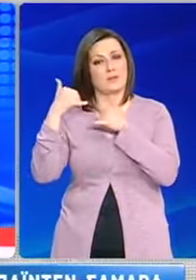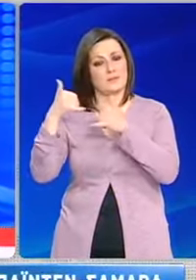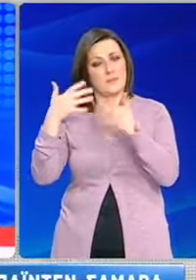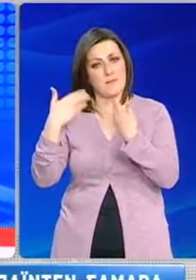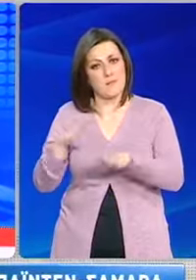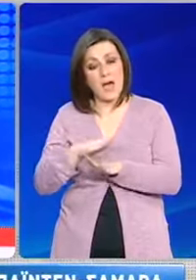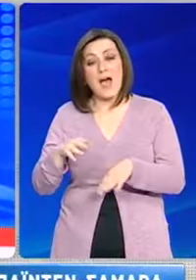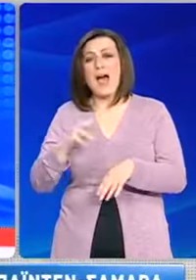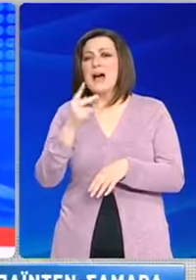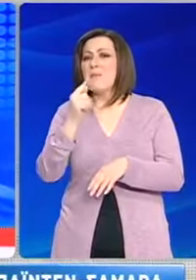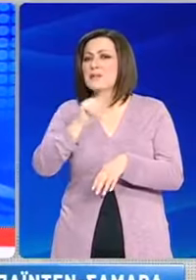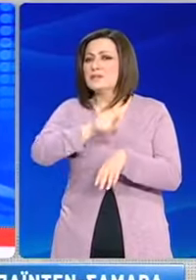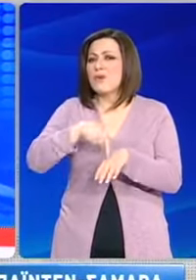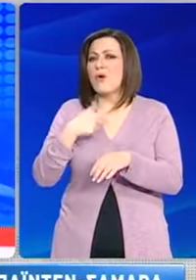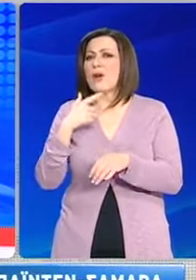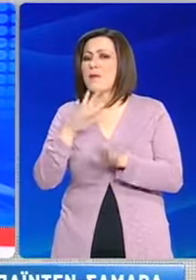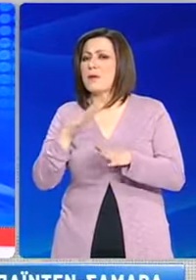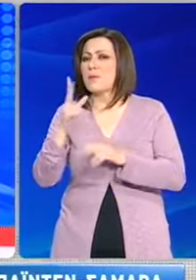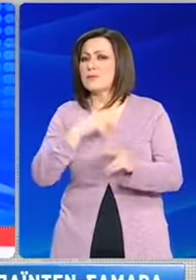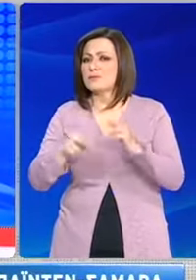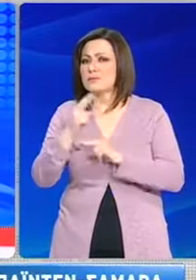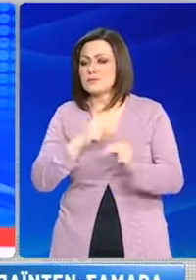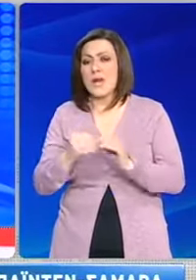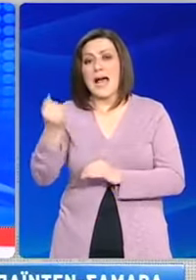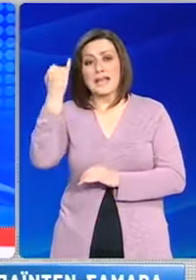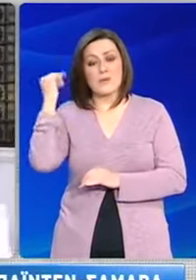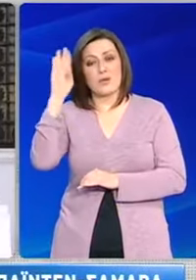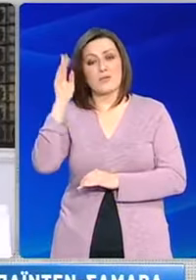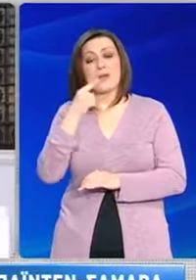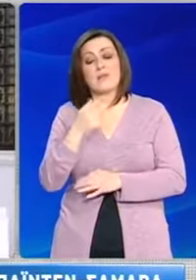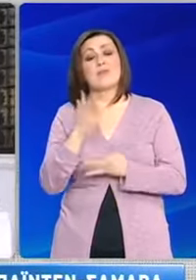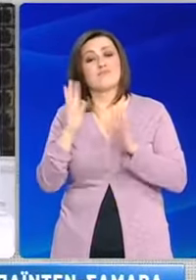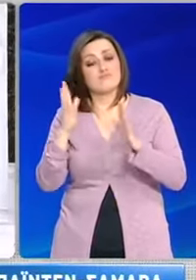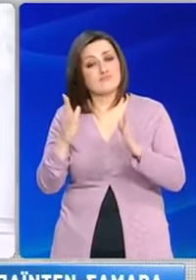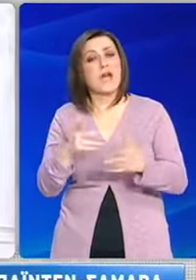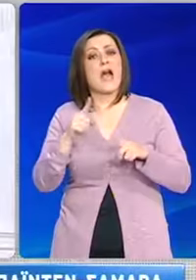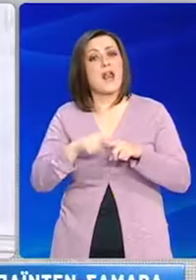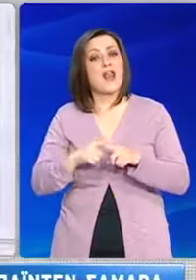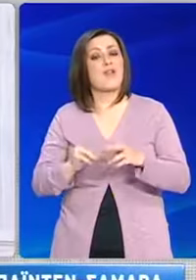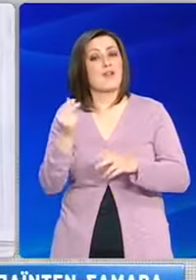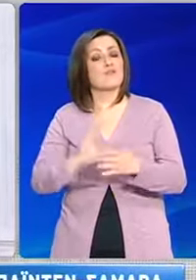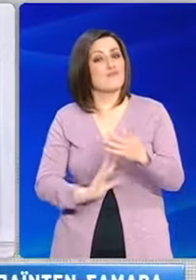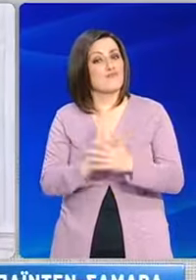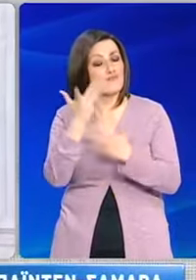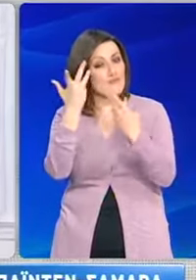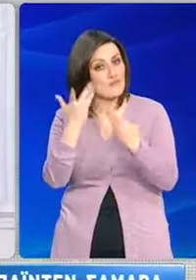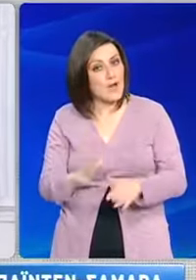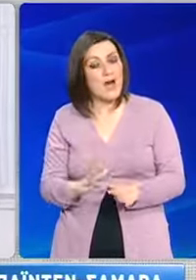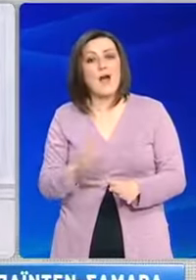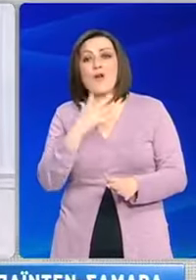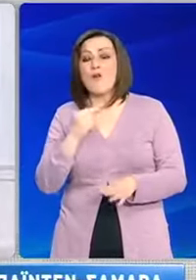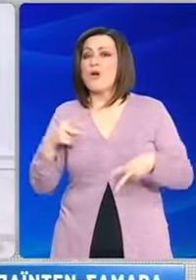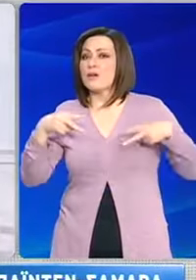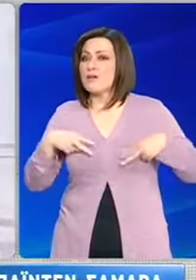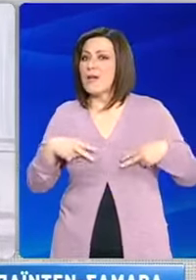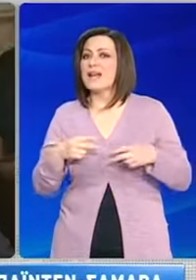30 λεπτης συνομιλίας, ο κ. Μπάιντεν καλωσόρισε τη συνεχή οικονομική πρόοδο της Ελλάδας, καθώς η κυβέρνηση εφαρμόζει τις